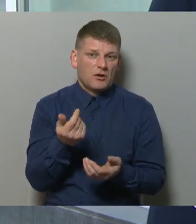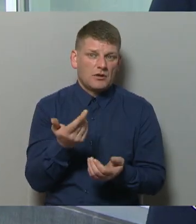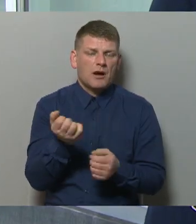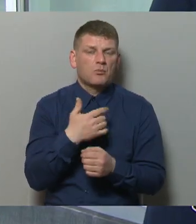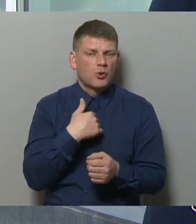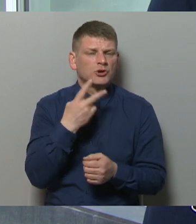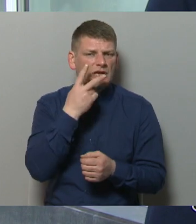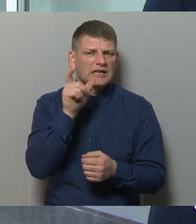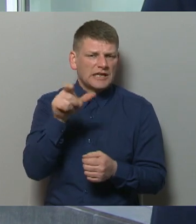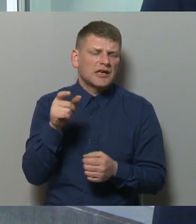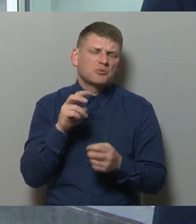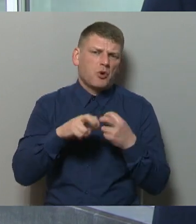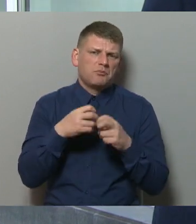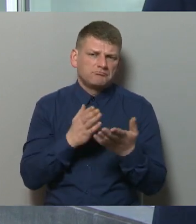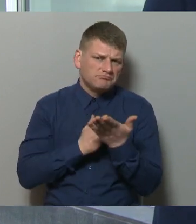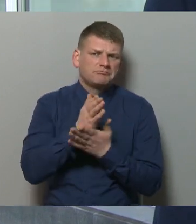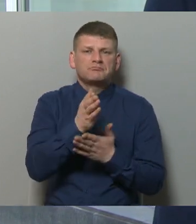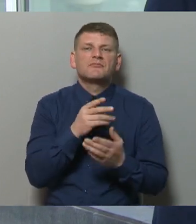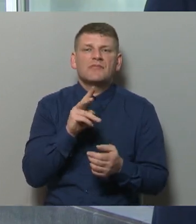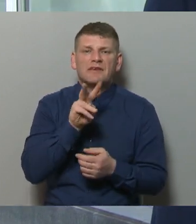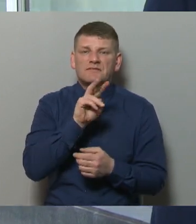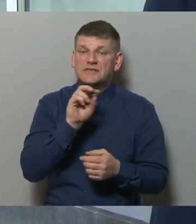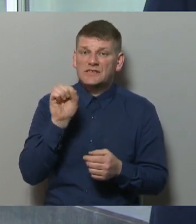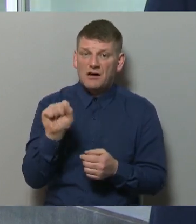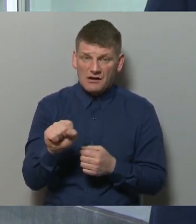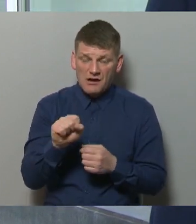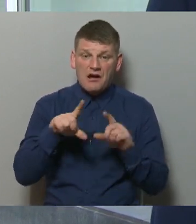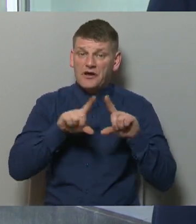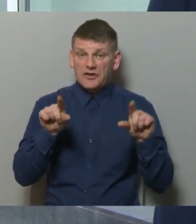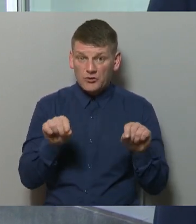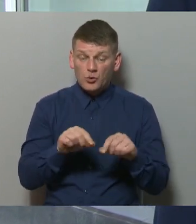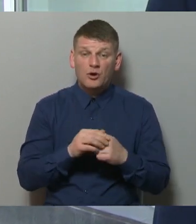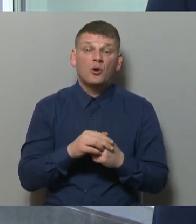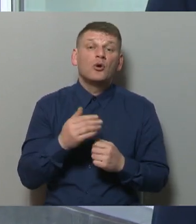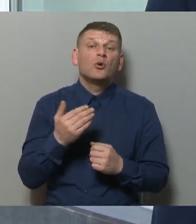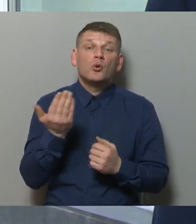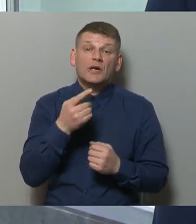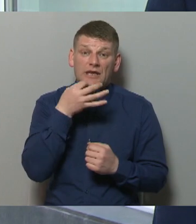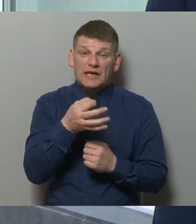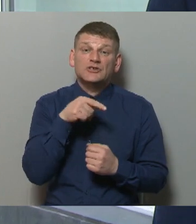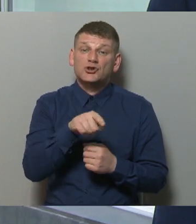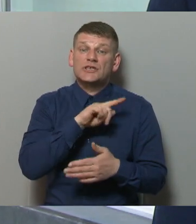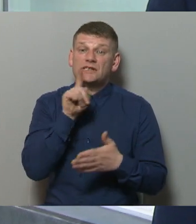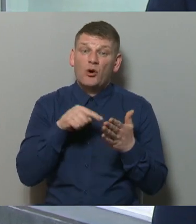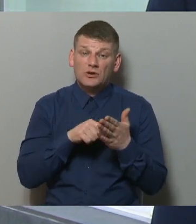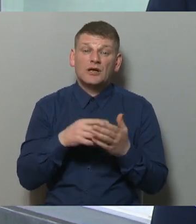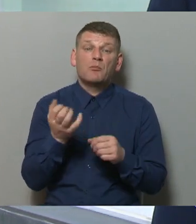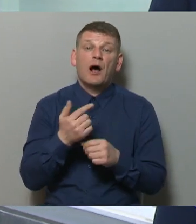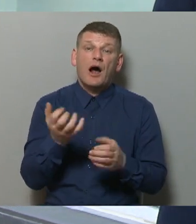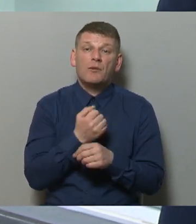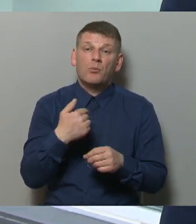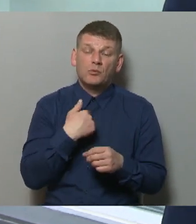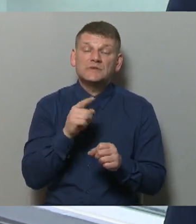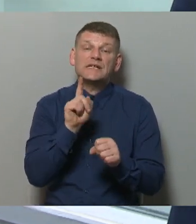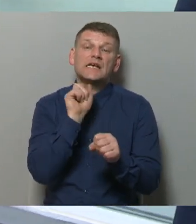skatītājas problēmu griezāmies valsts sociālās apdrošināšanas aģentūrā, kuri teica, ka šis jautājums mums esot